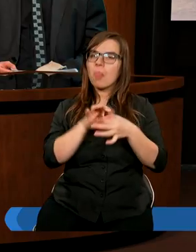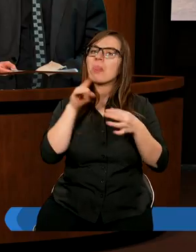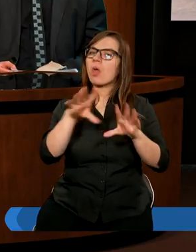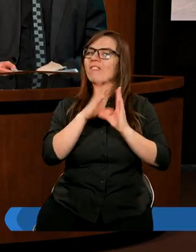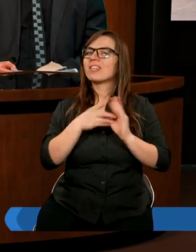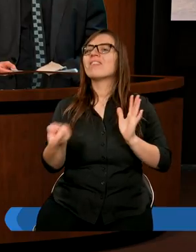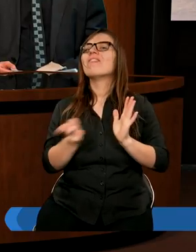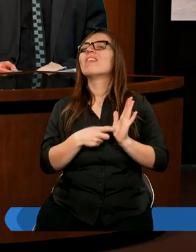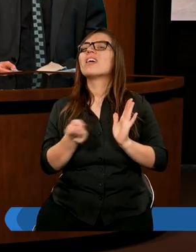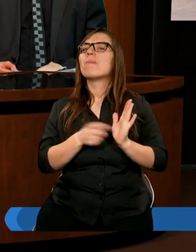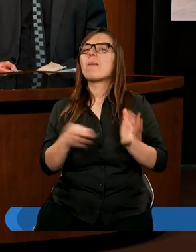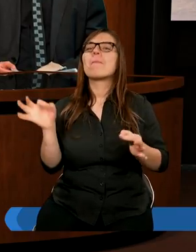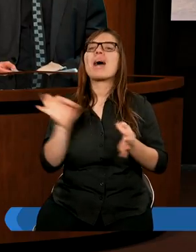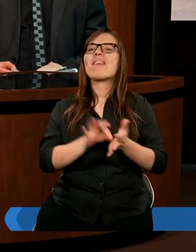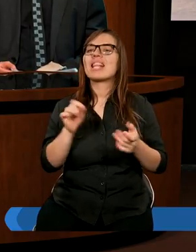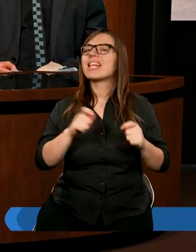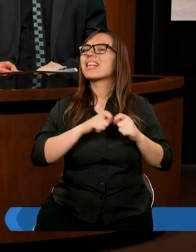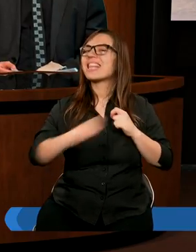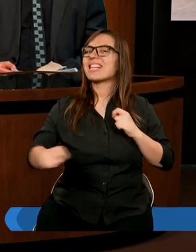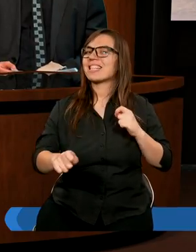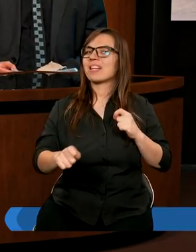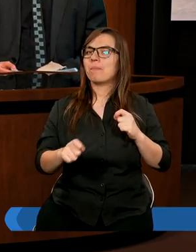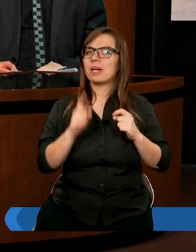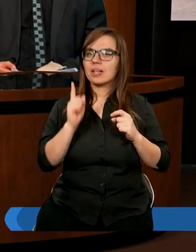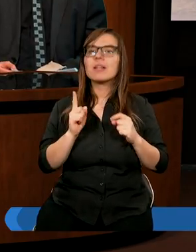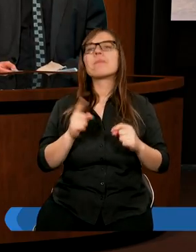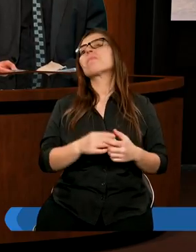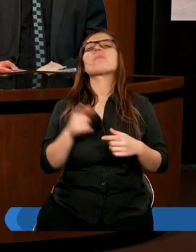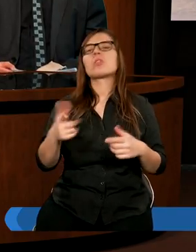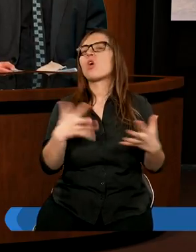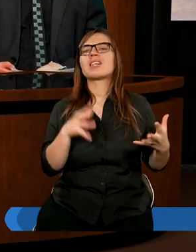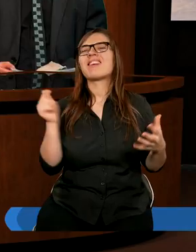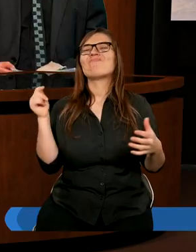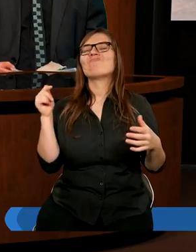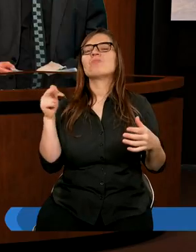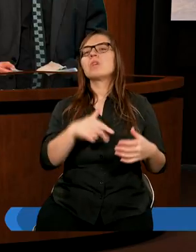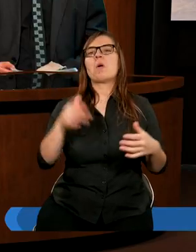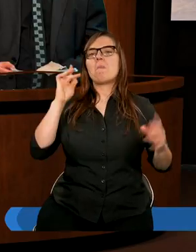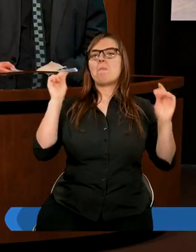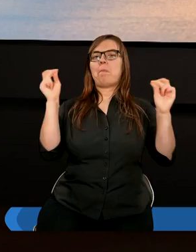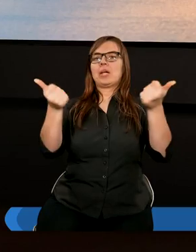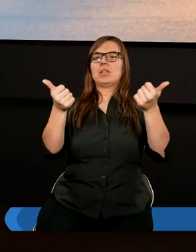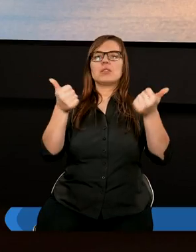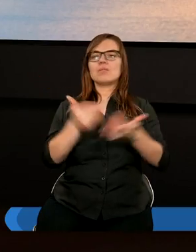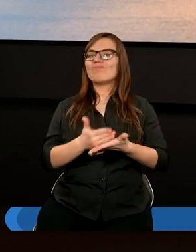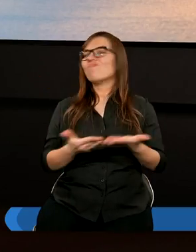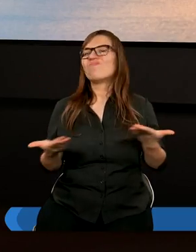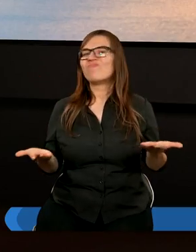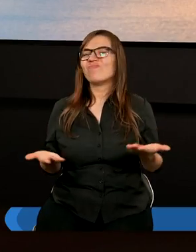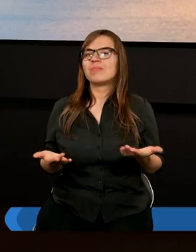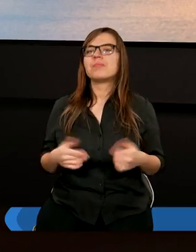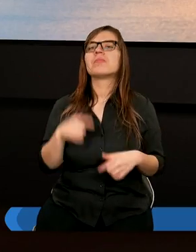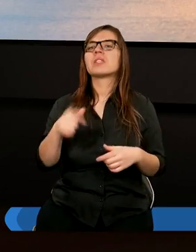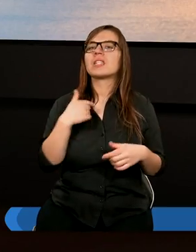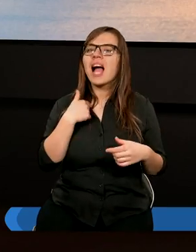wszystko wymaga pewnej dyscypliny. To nie przychodzi tak samo. Ja na przykład